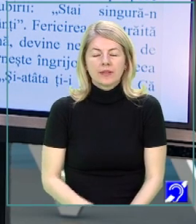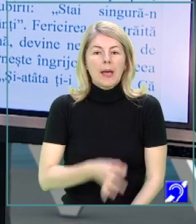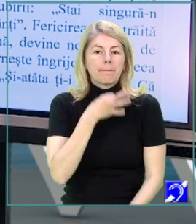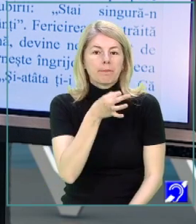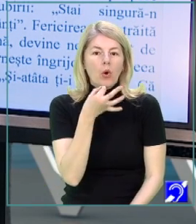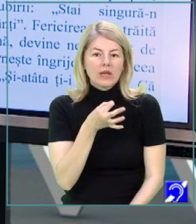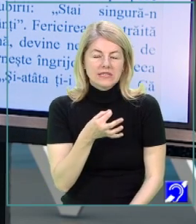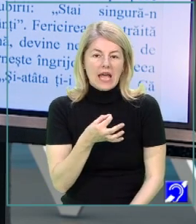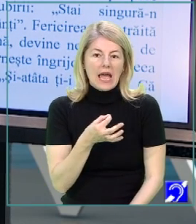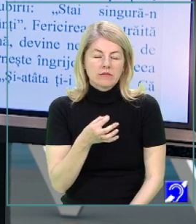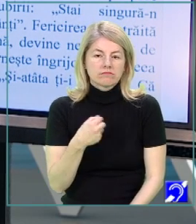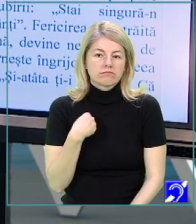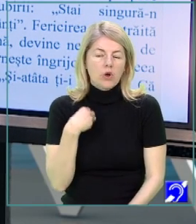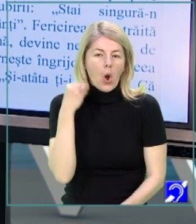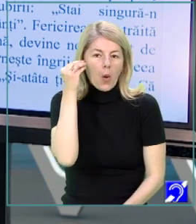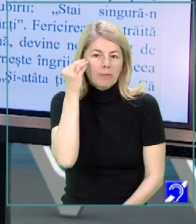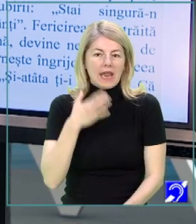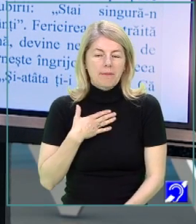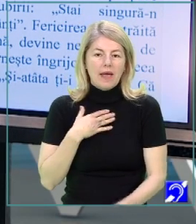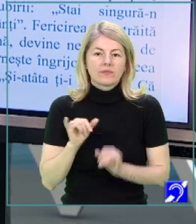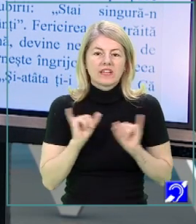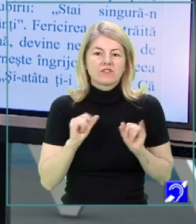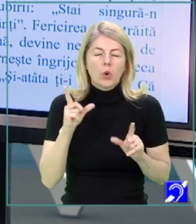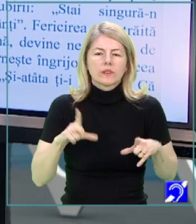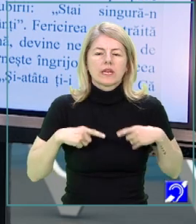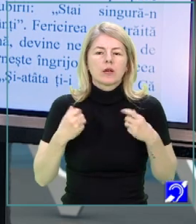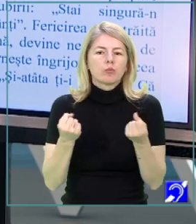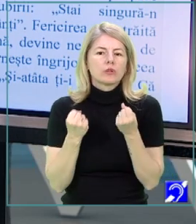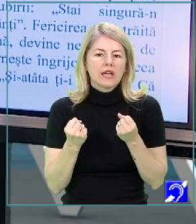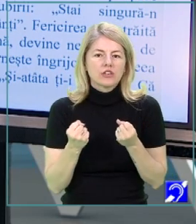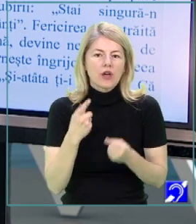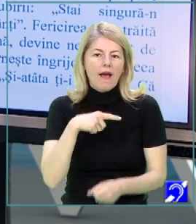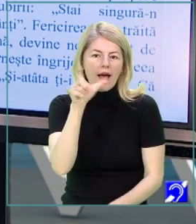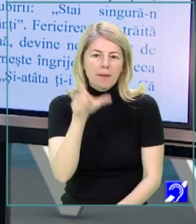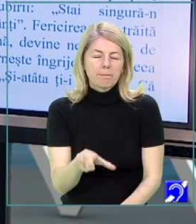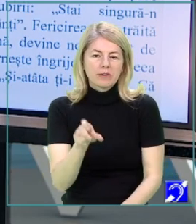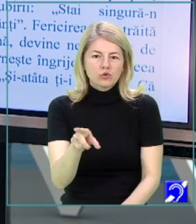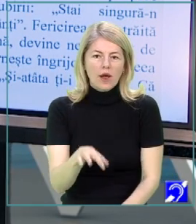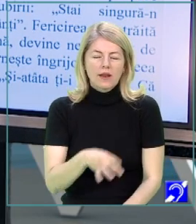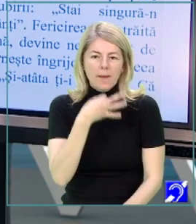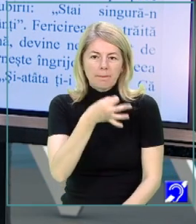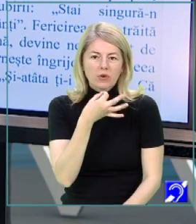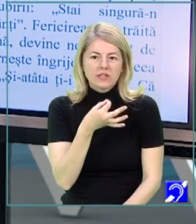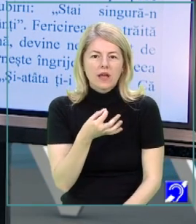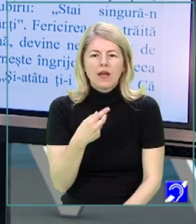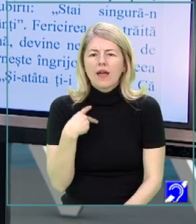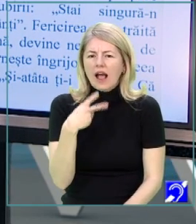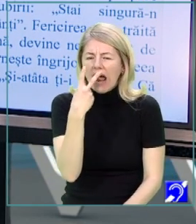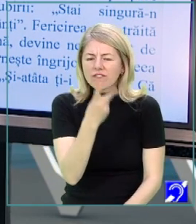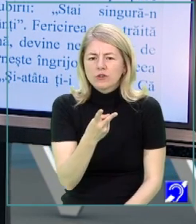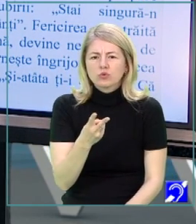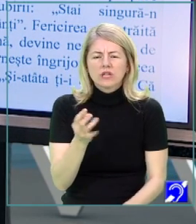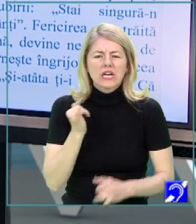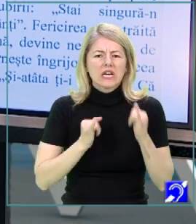poezia, din punctul meu de vedere, dezvăluie o serie de trăiri puternice ale eului liric fascinat de această lume